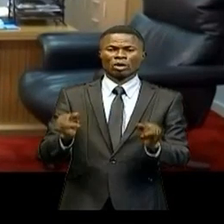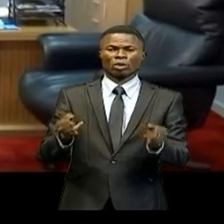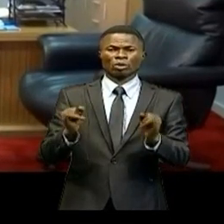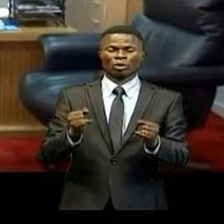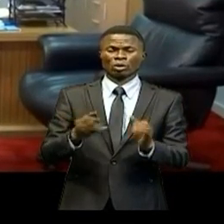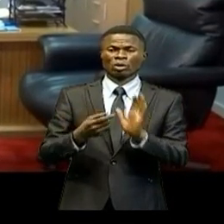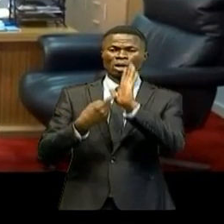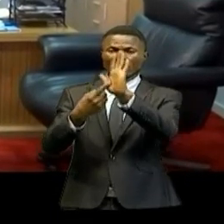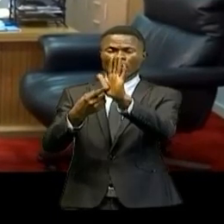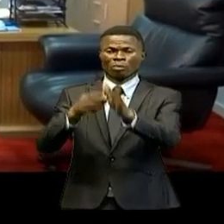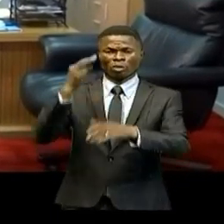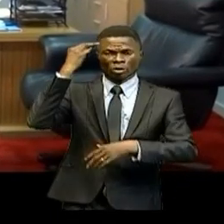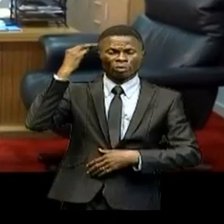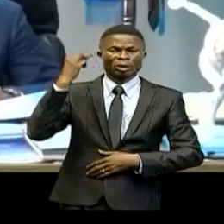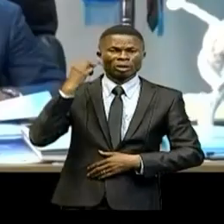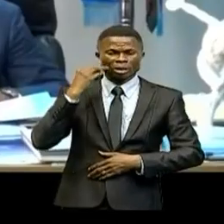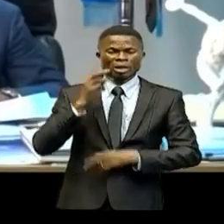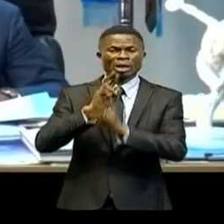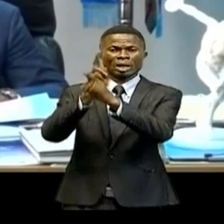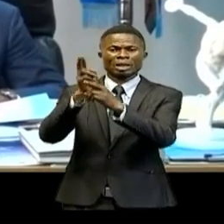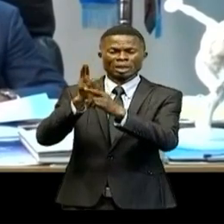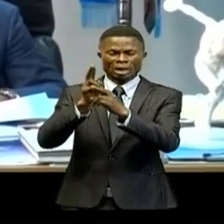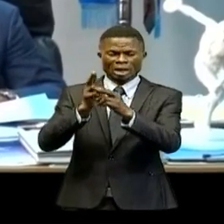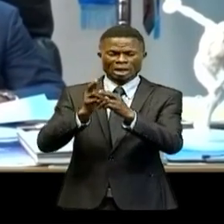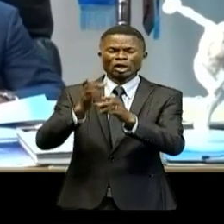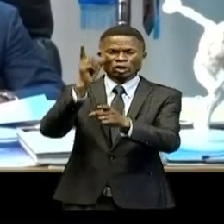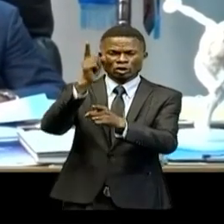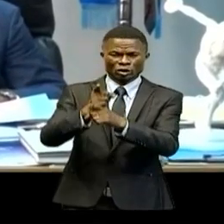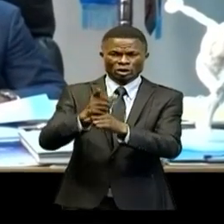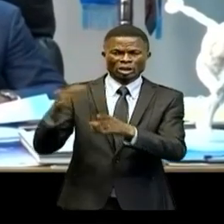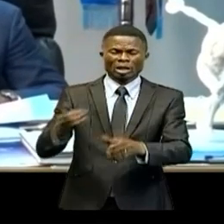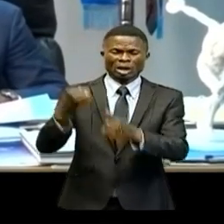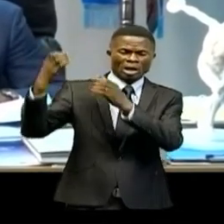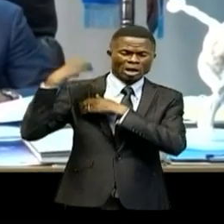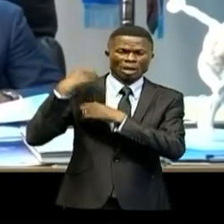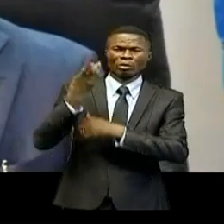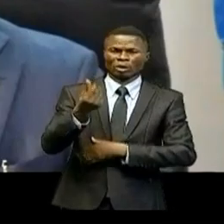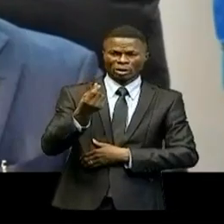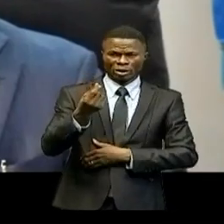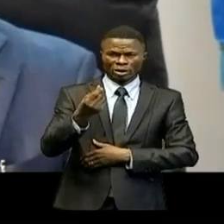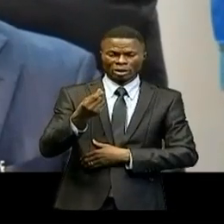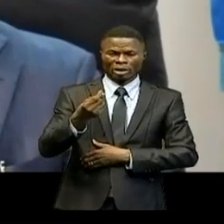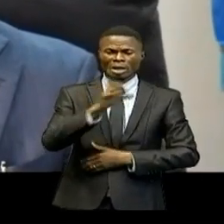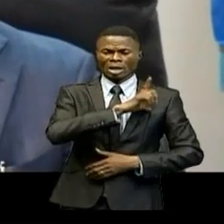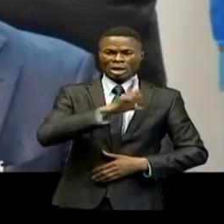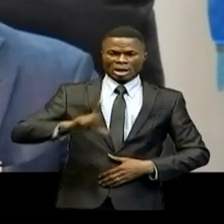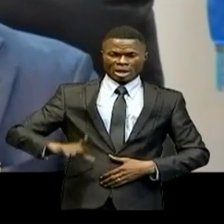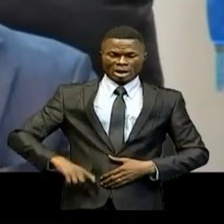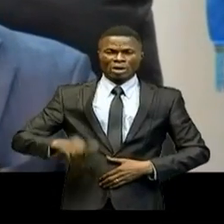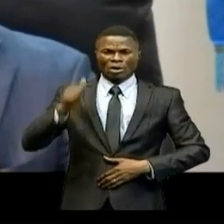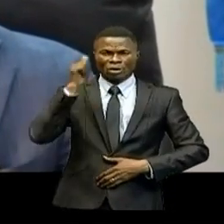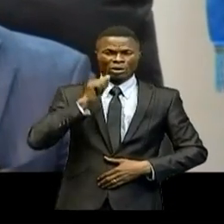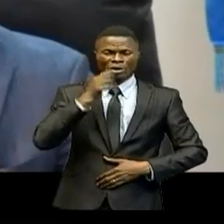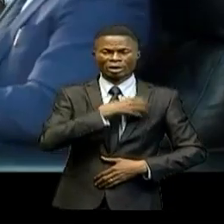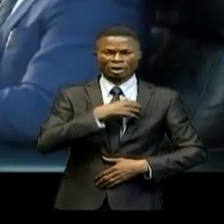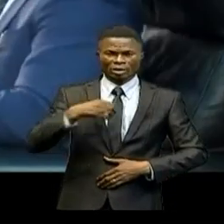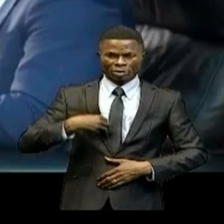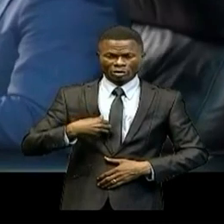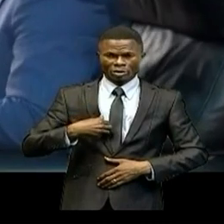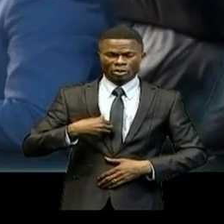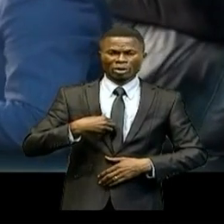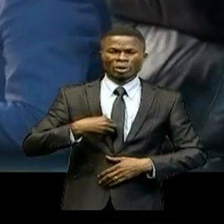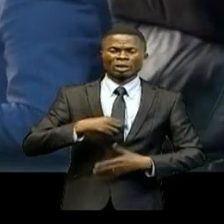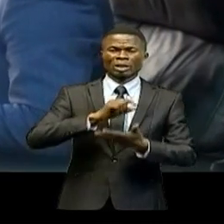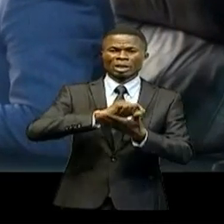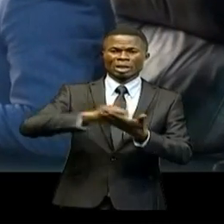présenté au Conseil les rapports détaillés de la prise en charge financière des noms léopards féminins U20 aux éliminatoires